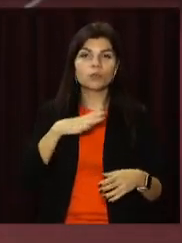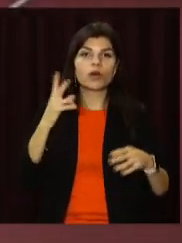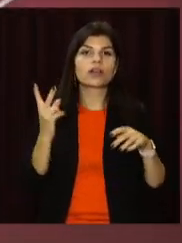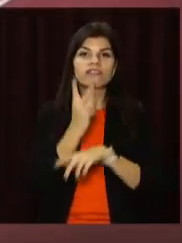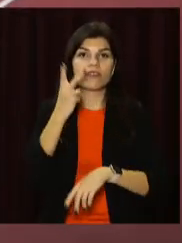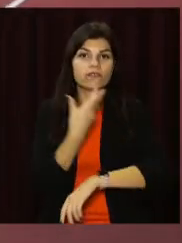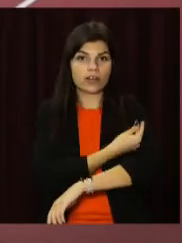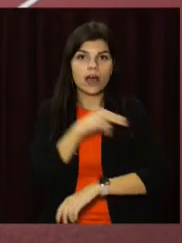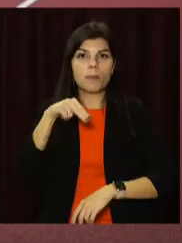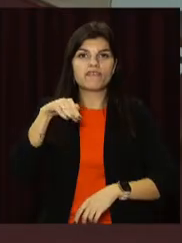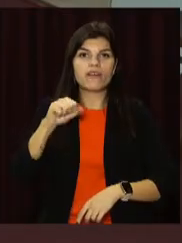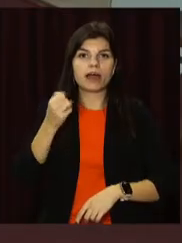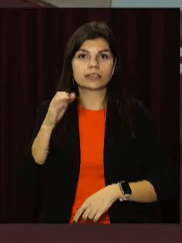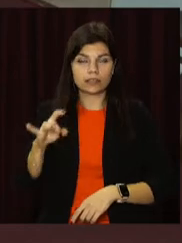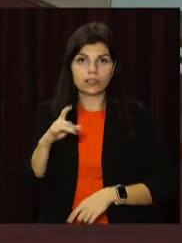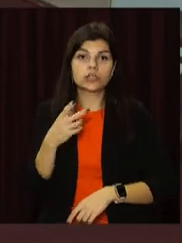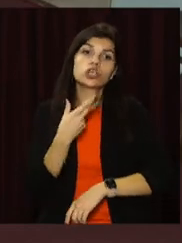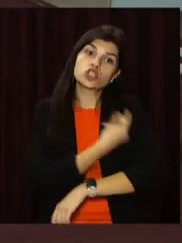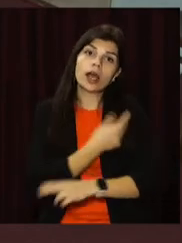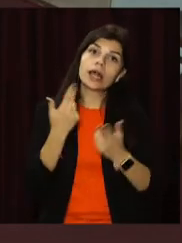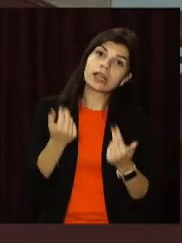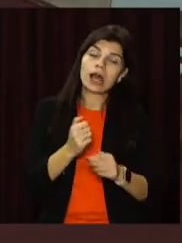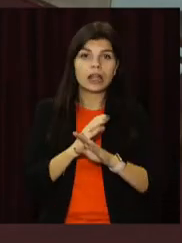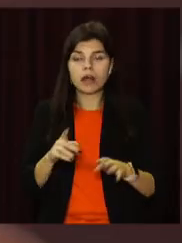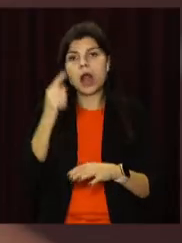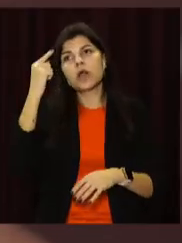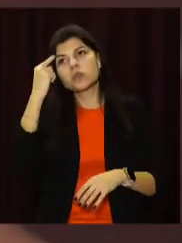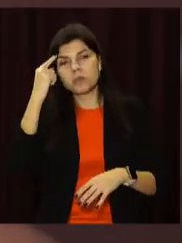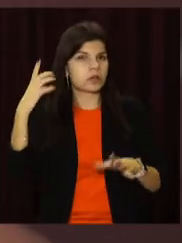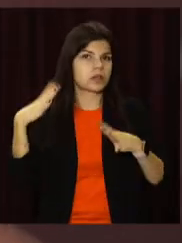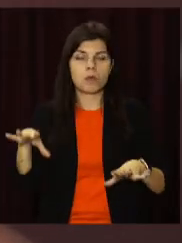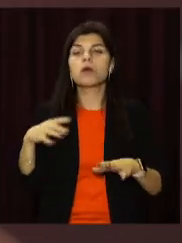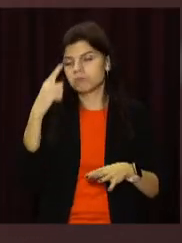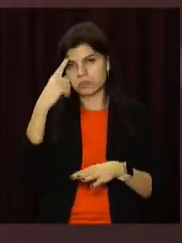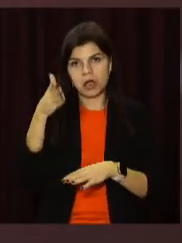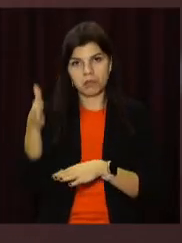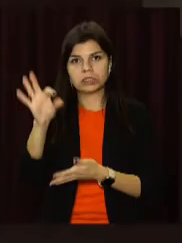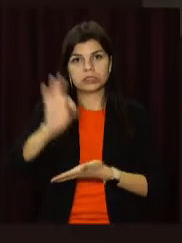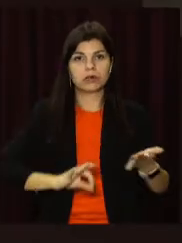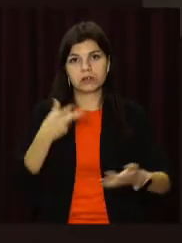вакцинувалася файзером. Щеплюватися чи ні, не роздумувала, розповідає спортсменка.